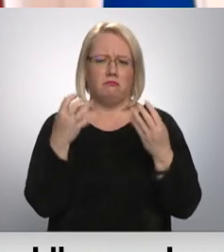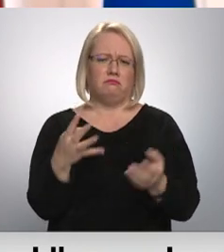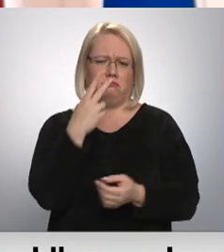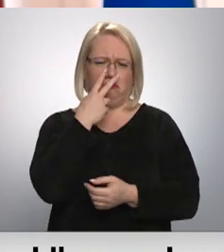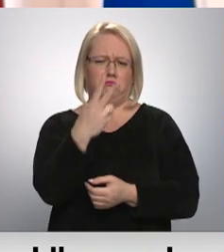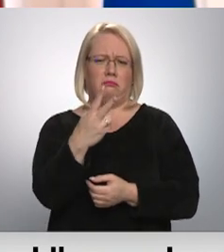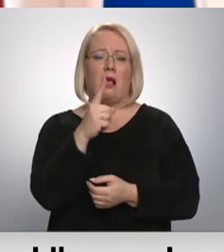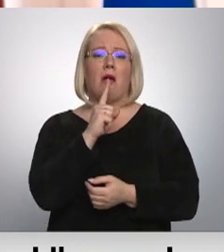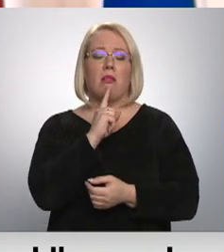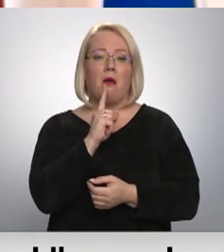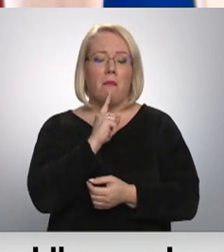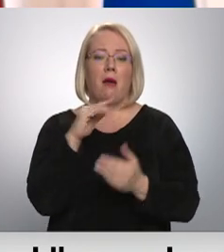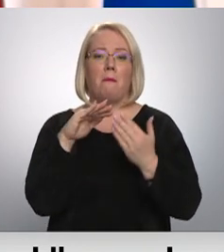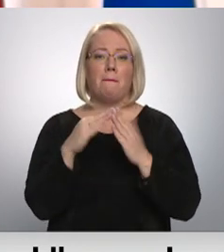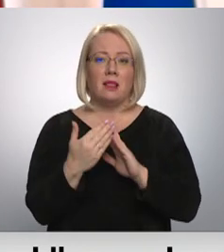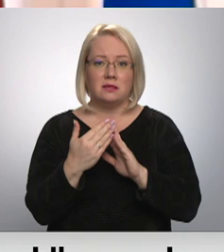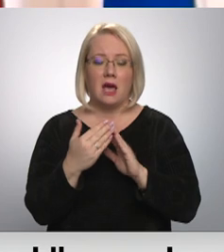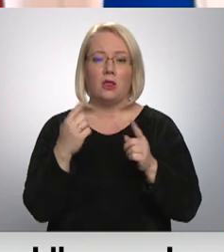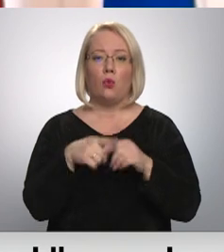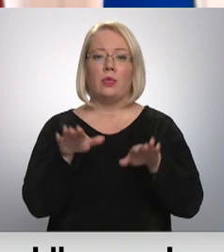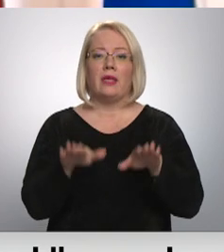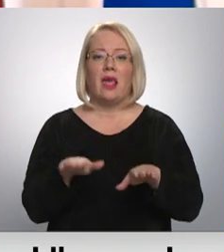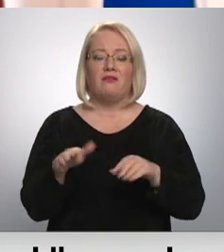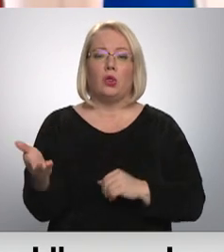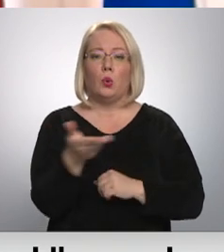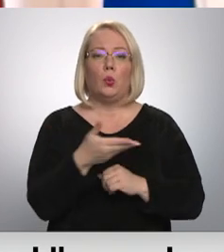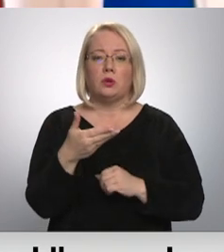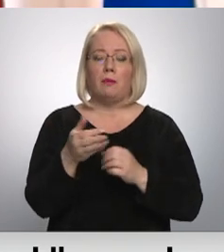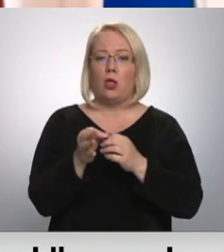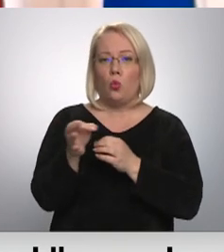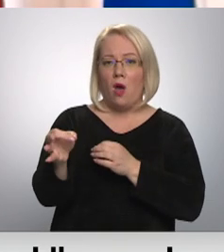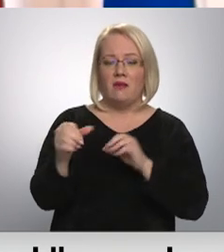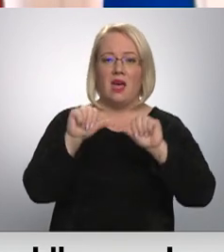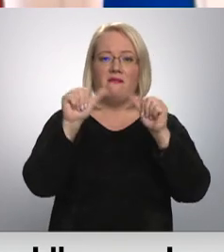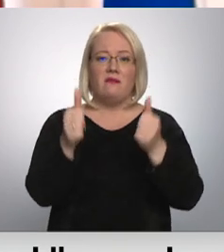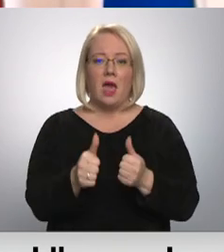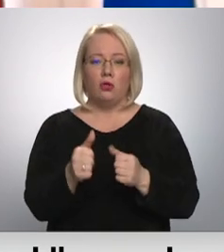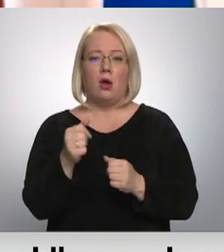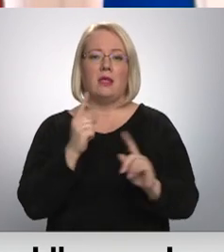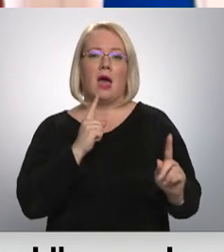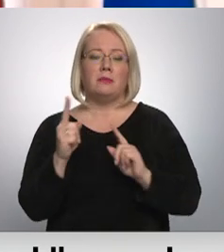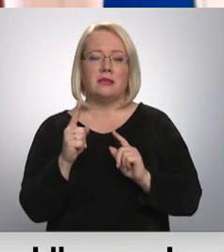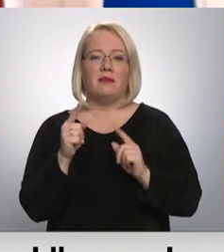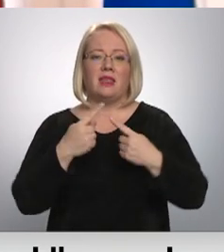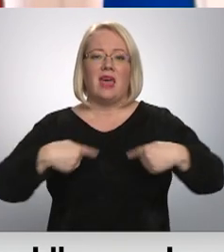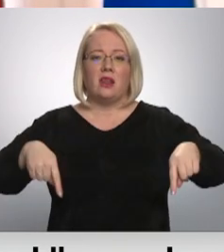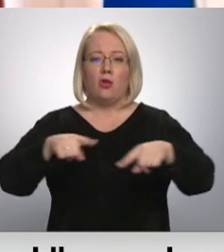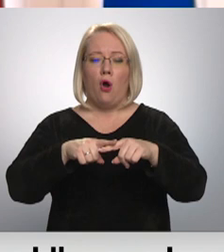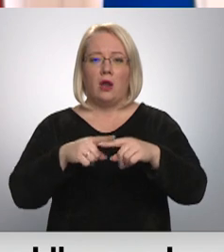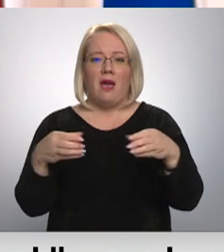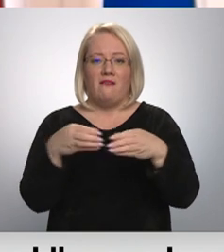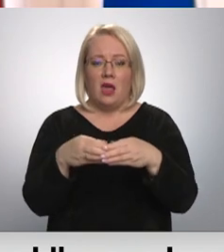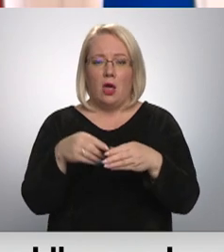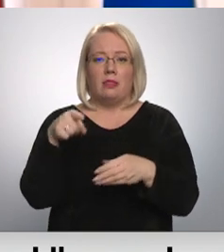Liepājas pilsētāju un Dienvirkurzēms novadam veidojot mienot administrīvu teritoriālo vienību, tā